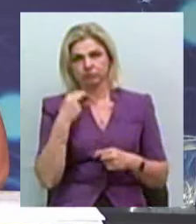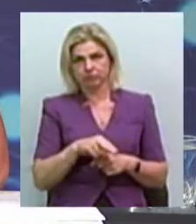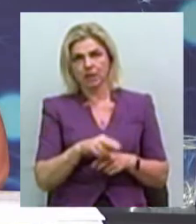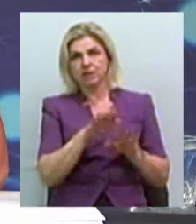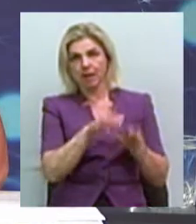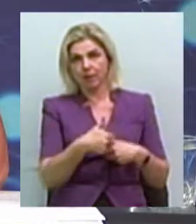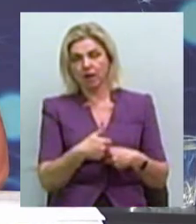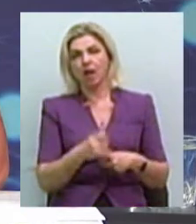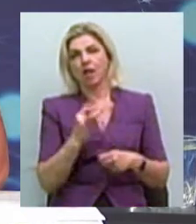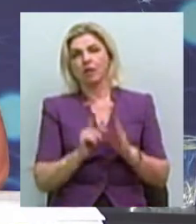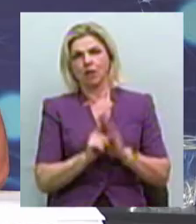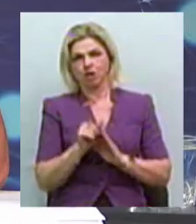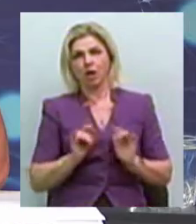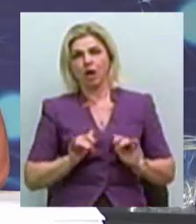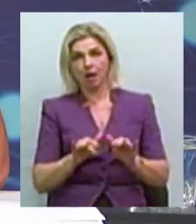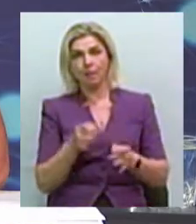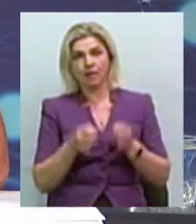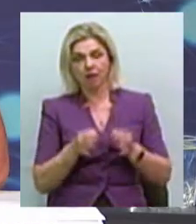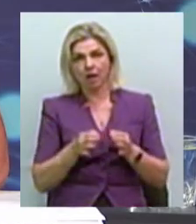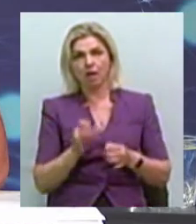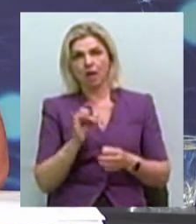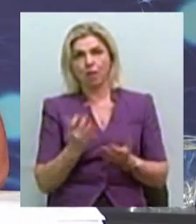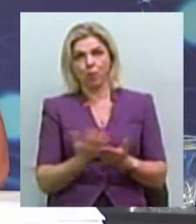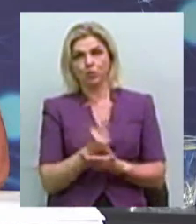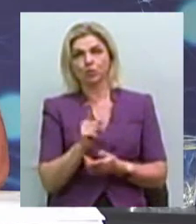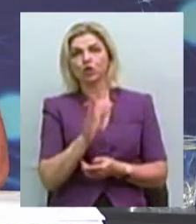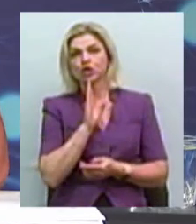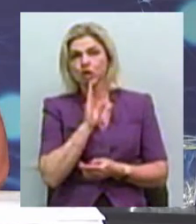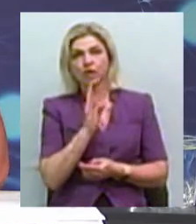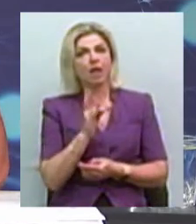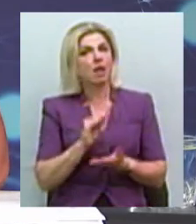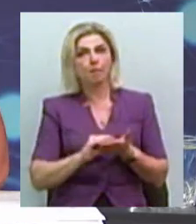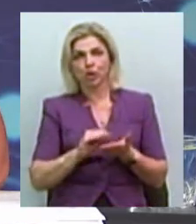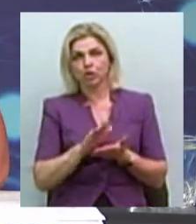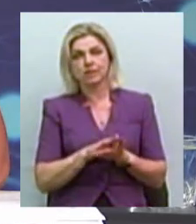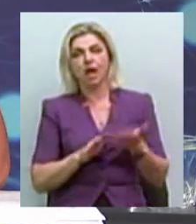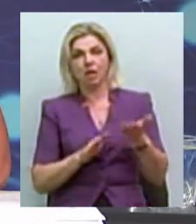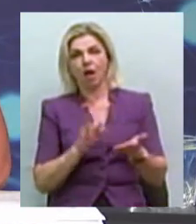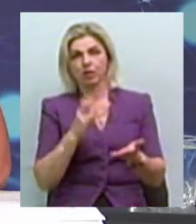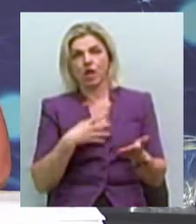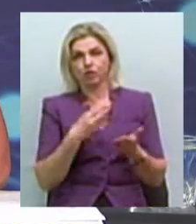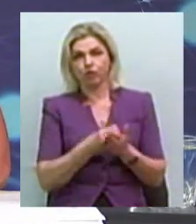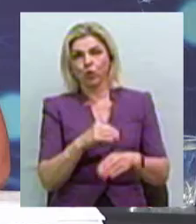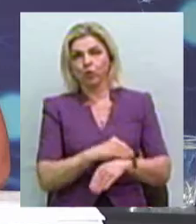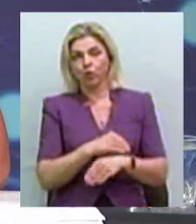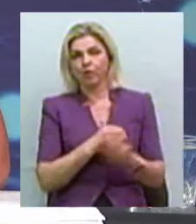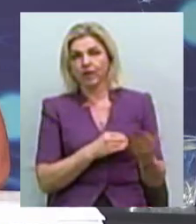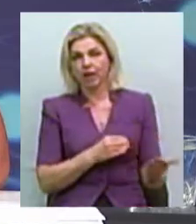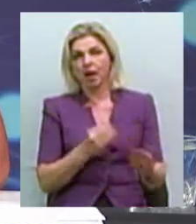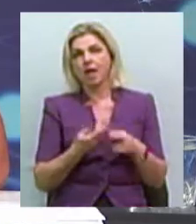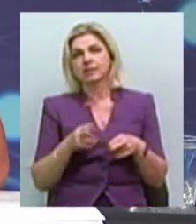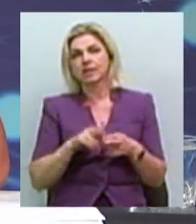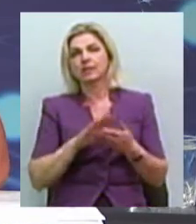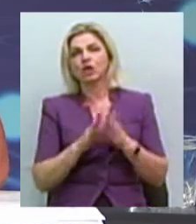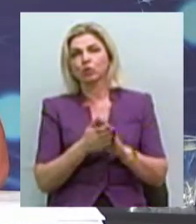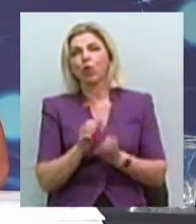кримінальне провадження. Звичайно, в наслідок того, що жінка не пише заяву на свого чоловіка, і ця ситуація, вона